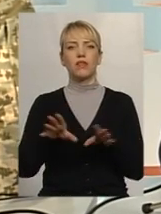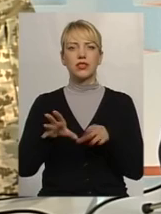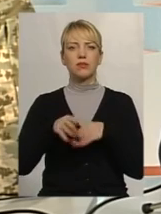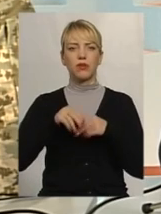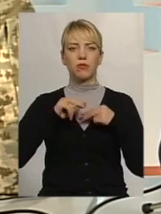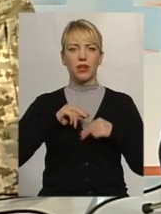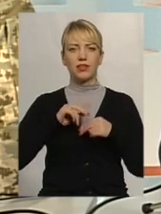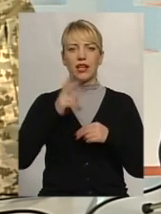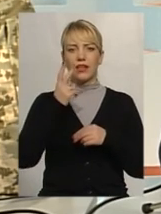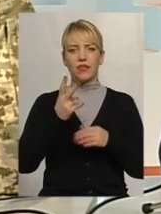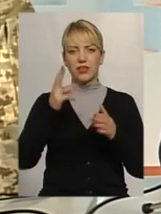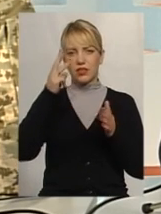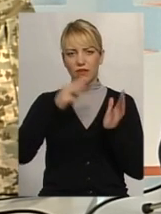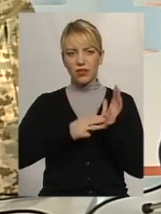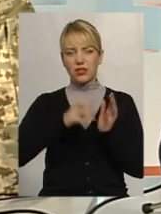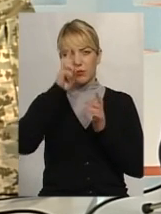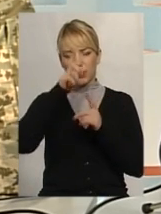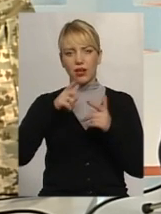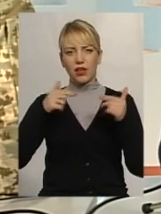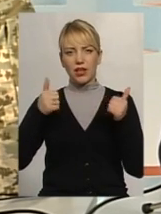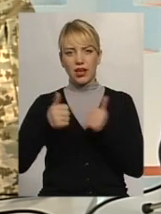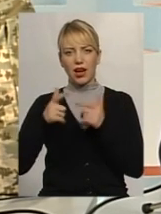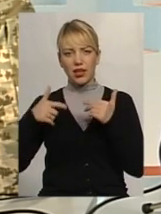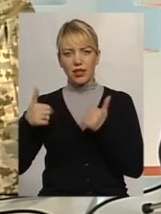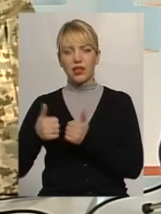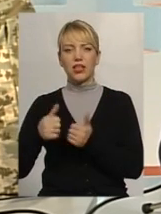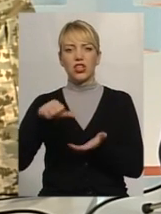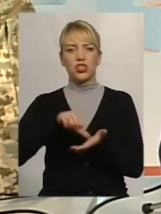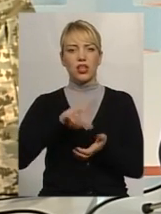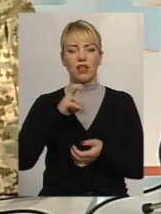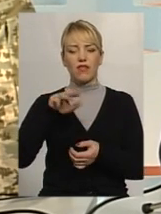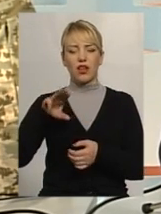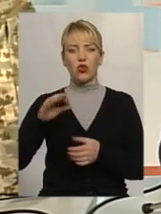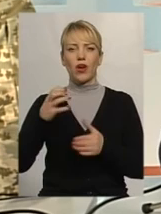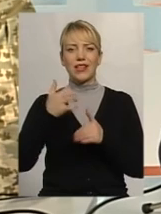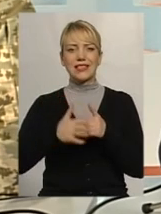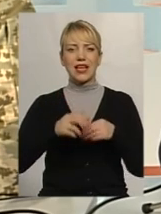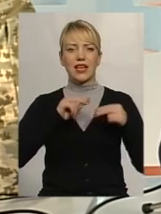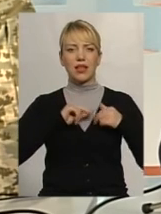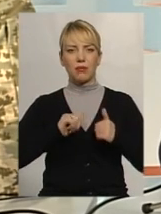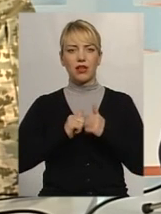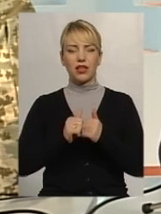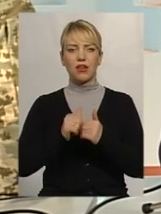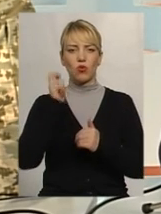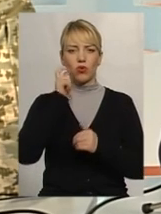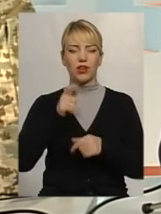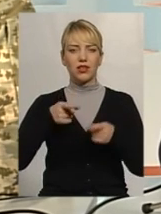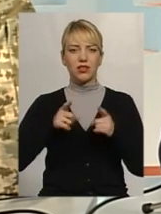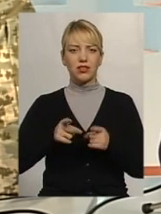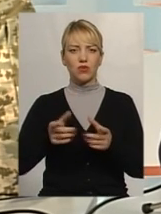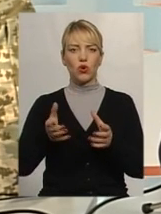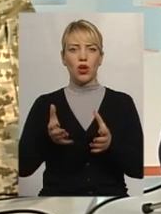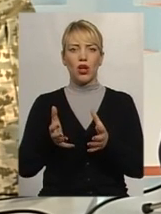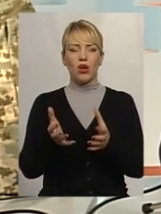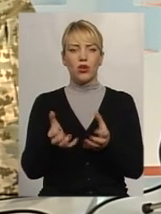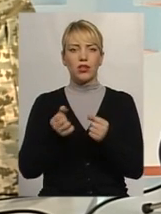28 країн-членів НАТО, а серед партнерів Україна дійсно отримує найбільшу матеріально-технічну допомогу,